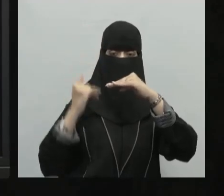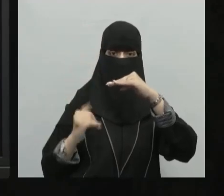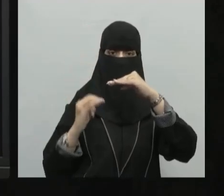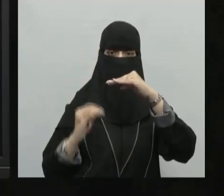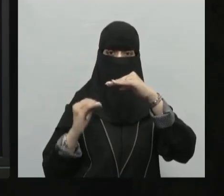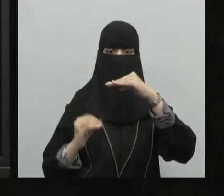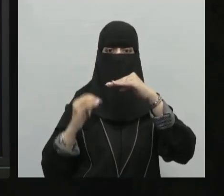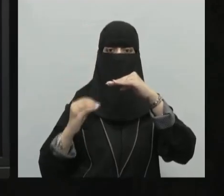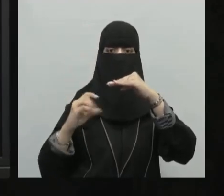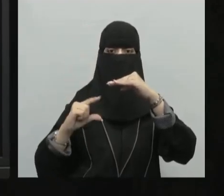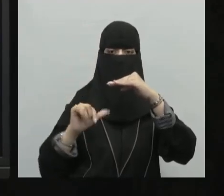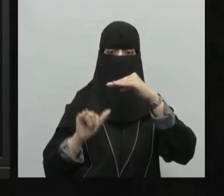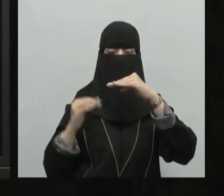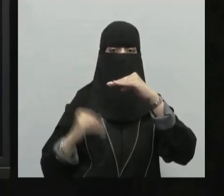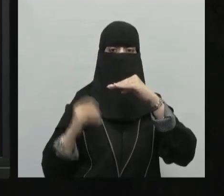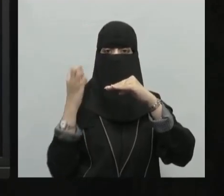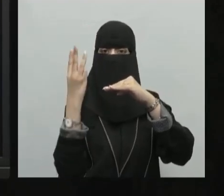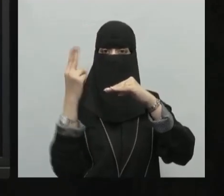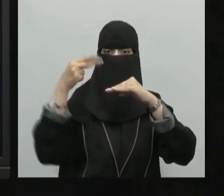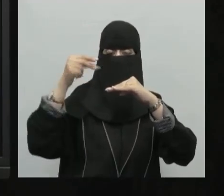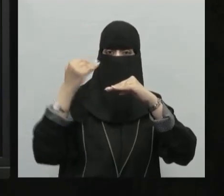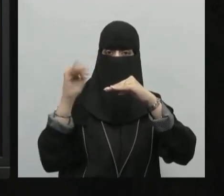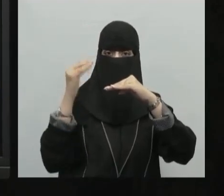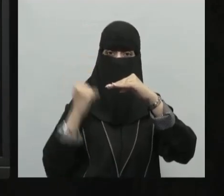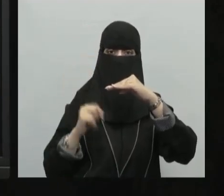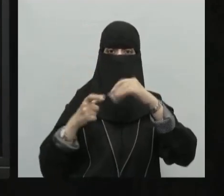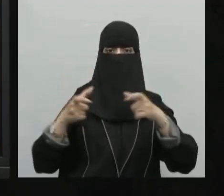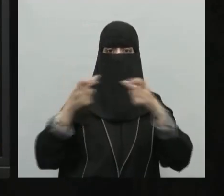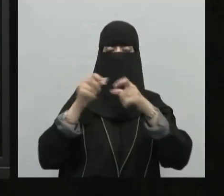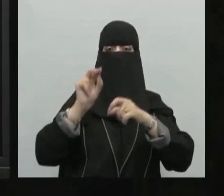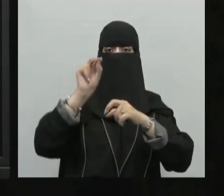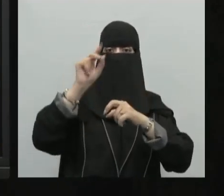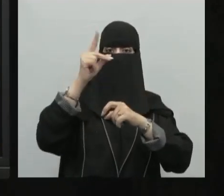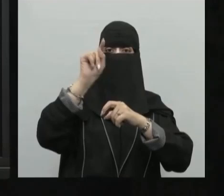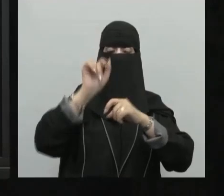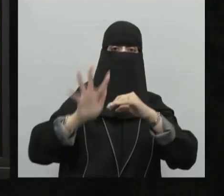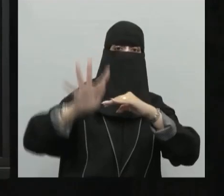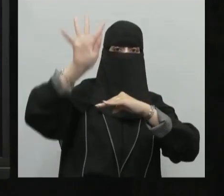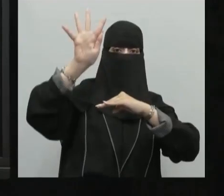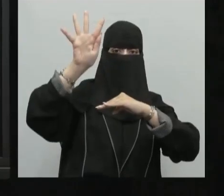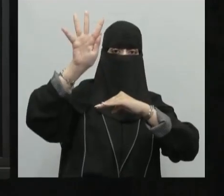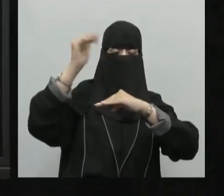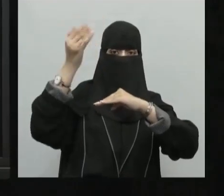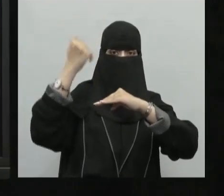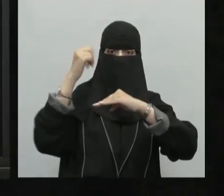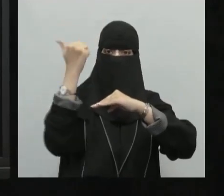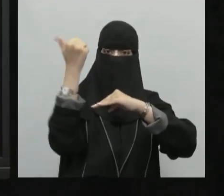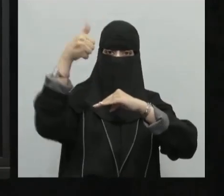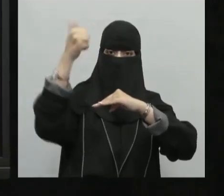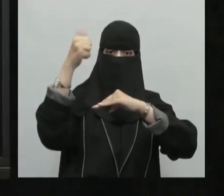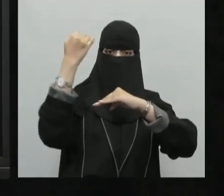23.5 جنوباً الدائرة القطبية الشمالية 66.5